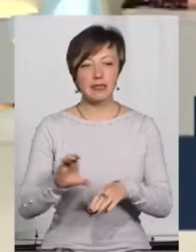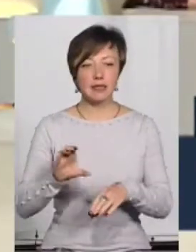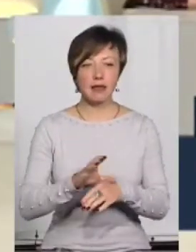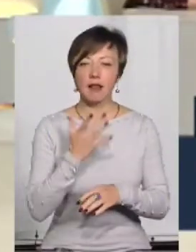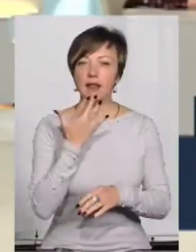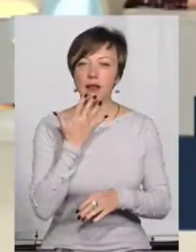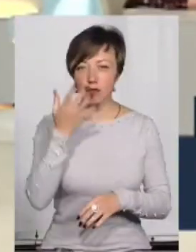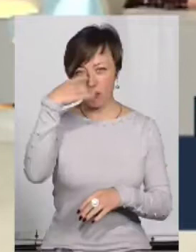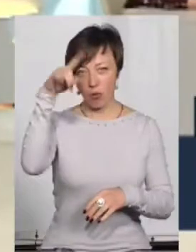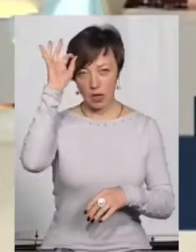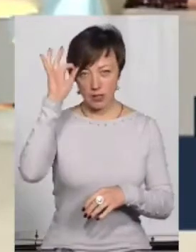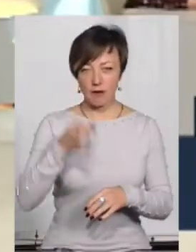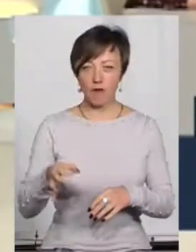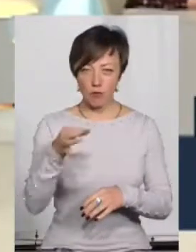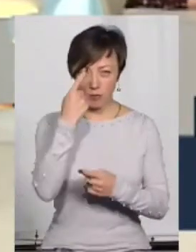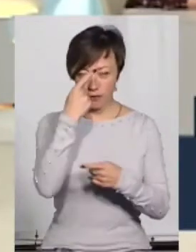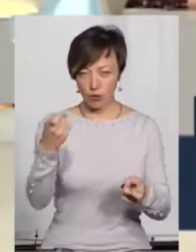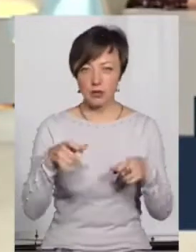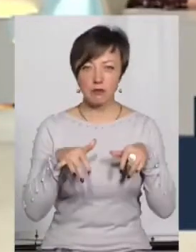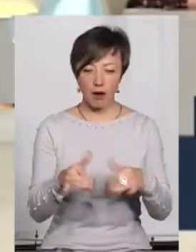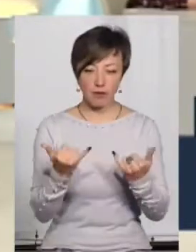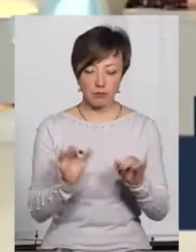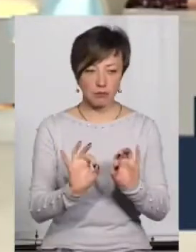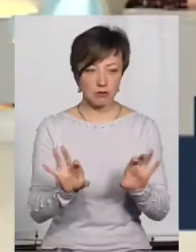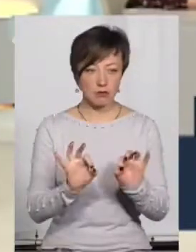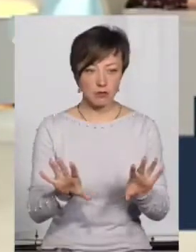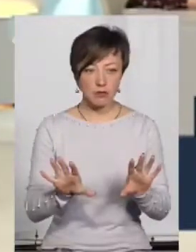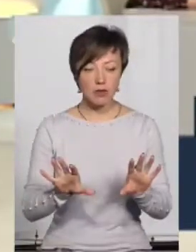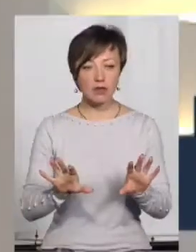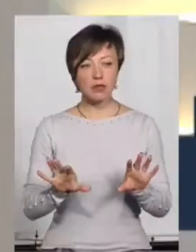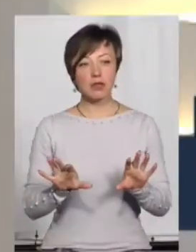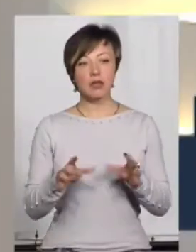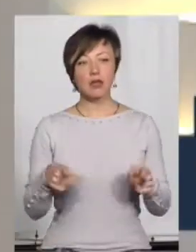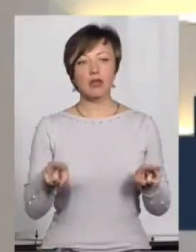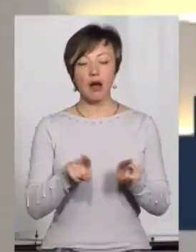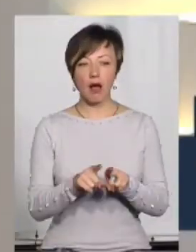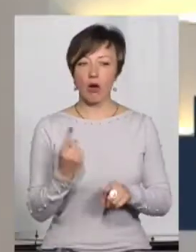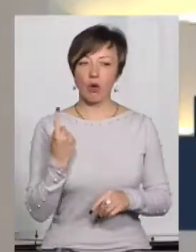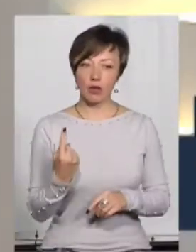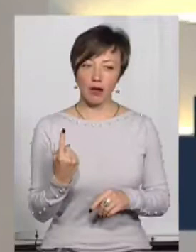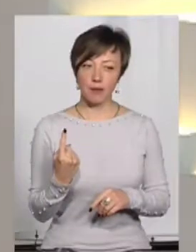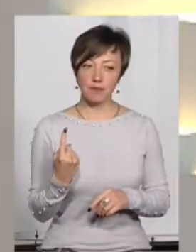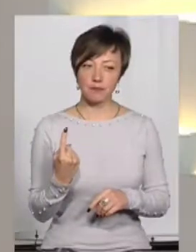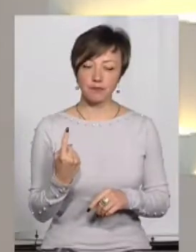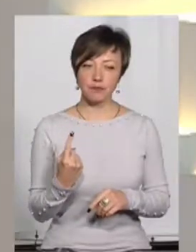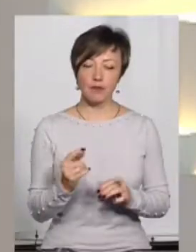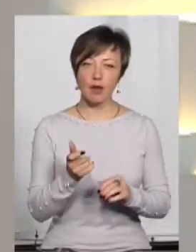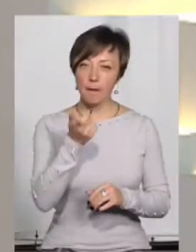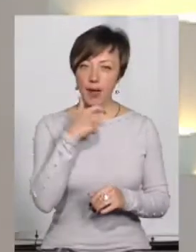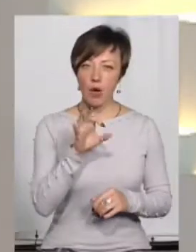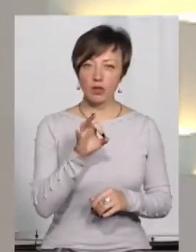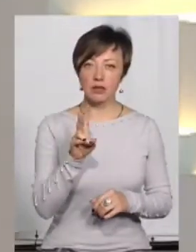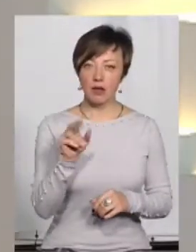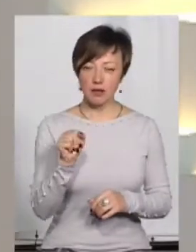області Інна Глега повідомила, що справа, про яку щойно йшлося у сюжеті, вона така одна. Пані Оксано,